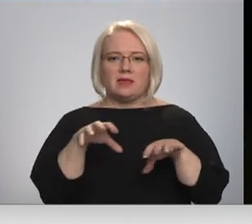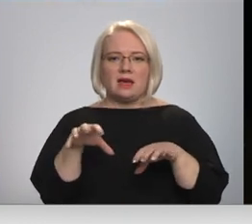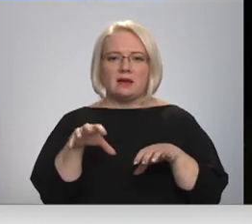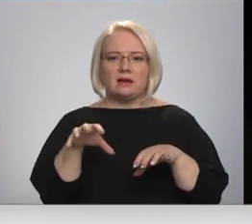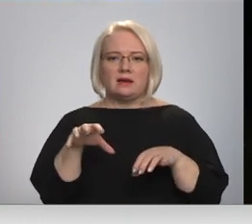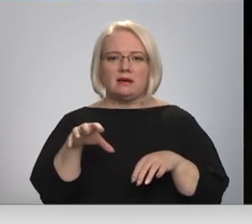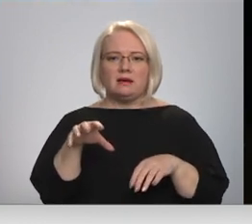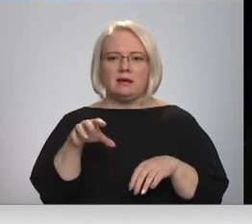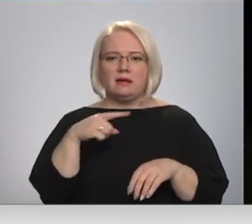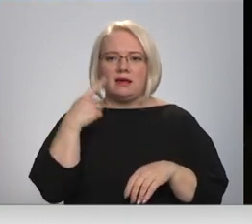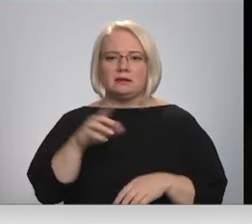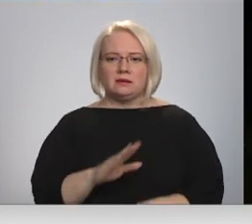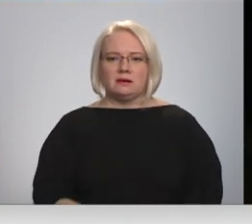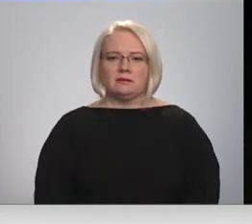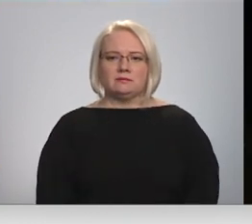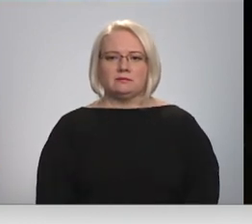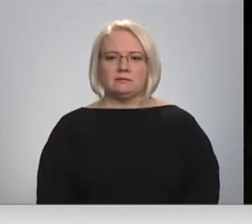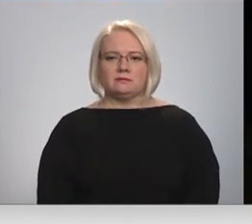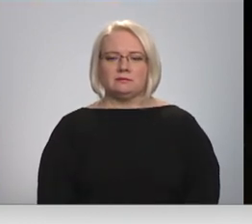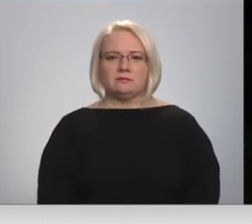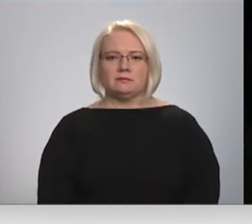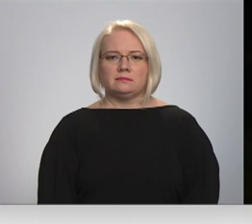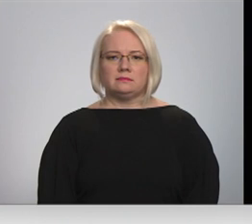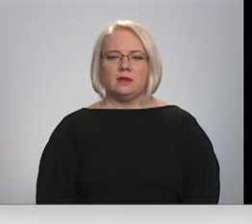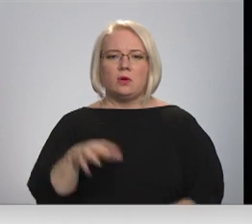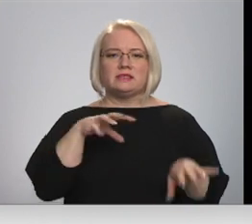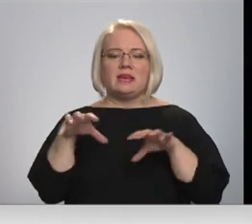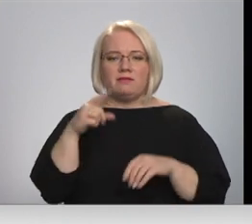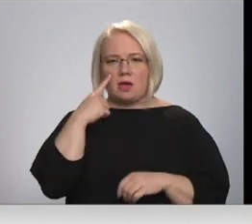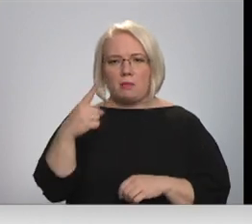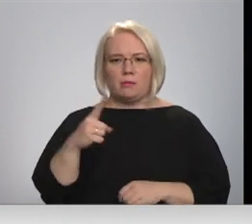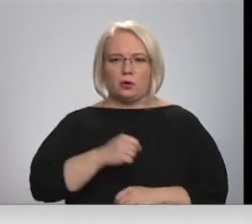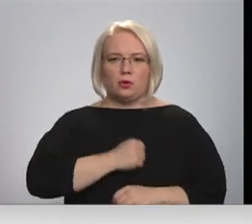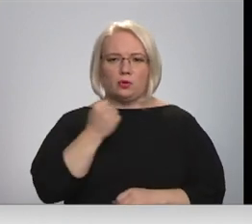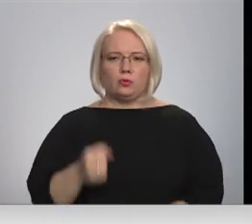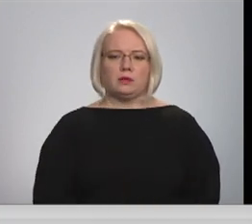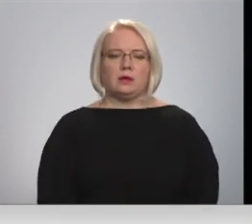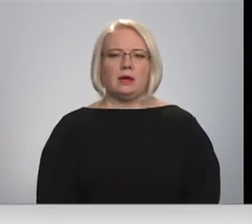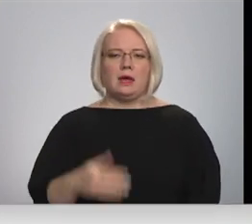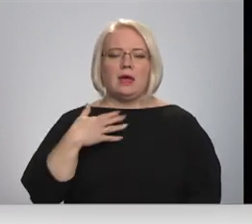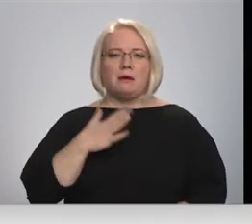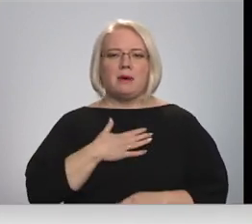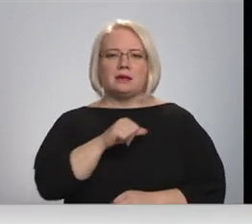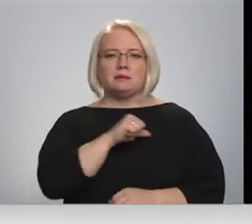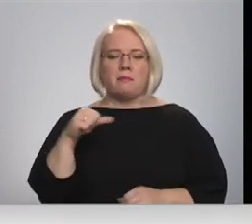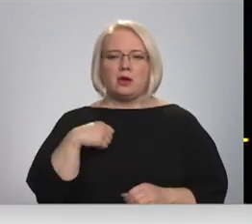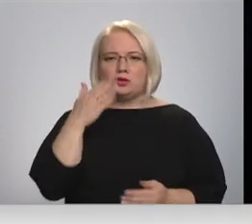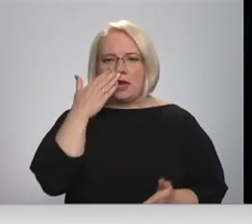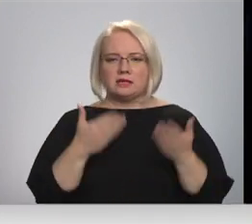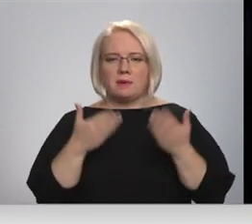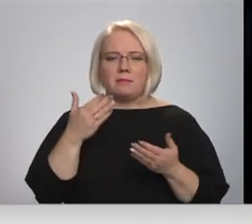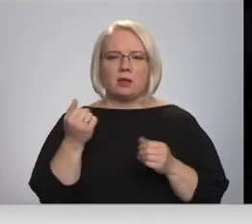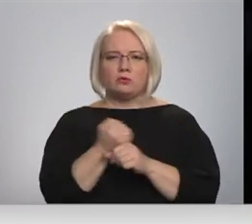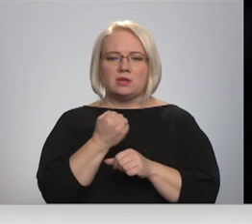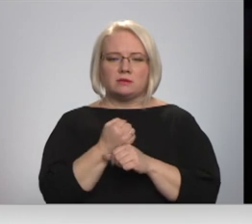mirgojot. Es zinu, ja viņam apliek apkārt, viņam īsti nerastījumāk. Mēs pat eksperimentu uztaisījām pašu sociālu. Savu bērnu biju